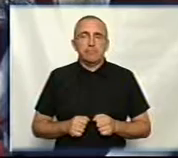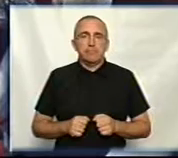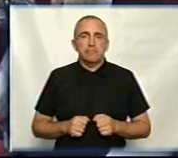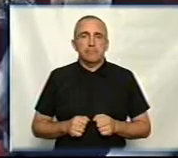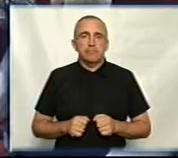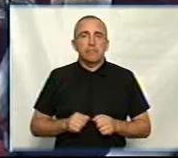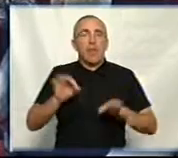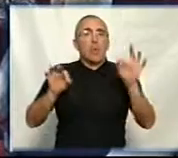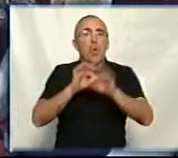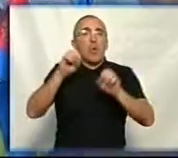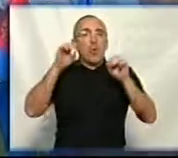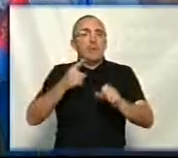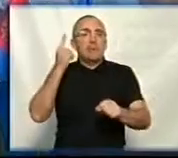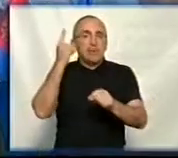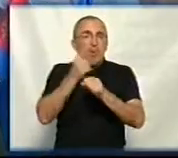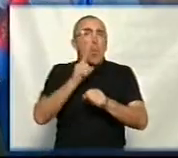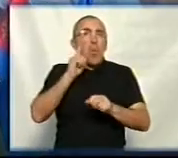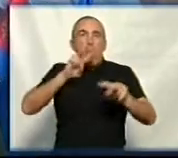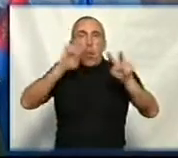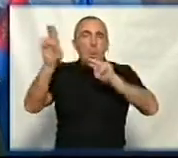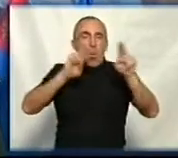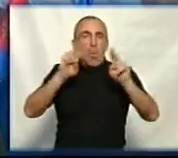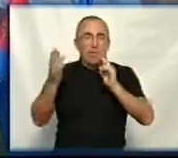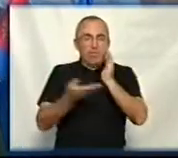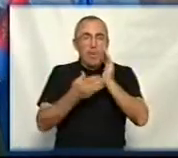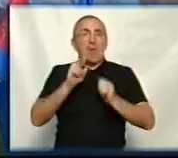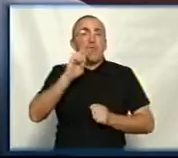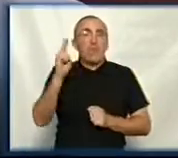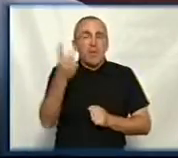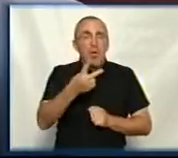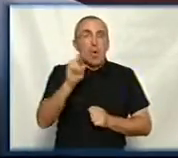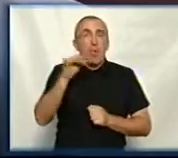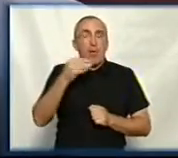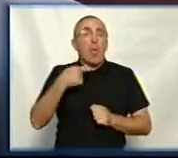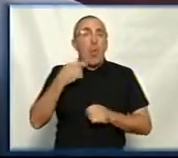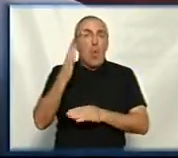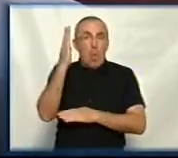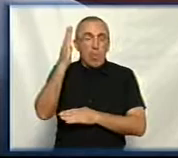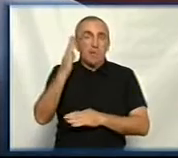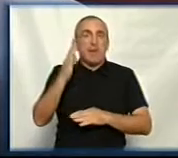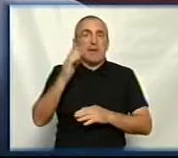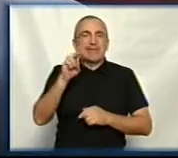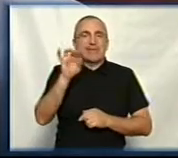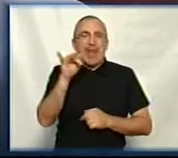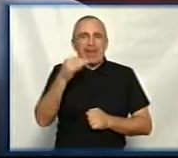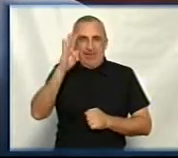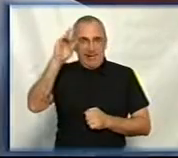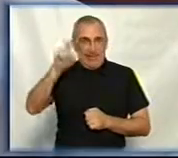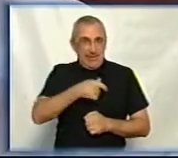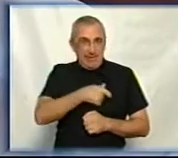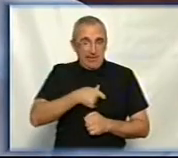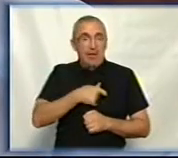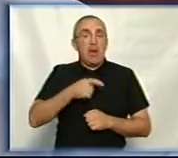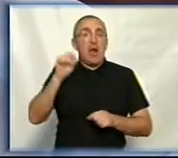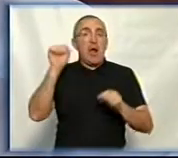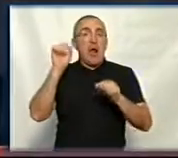Проєкт рішення заборонити омолоджувальну обрізку дерев на два роки в Кропивницькому на голосування виніс депутат Олександр Цертій. За його словами,